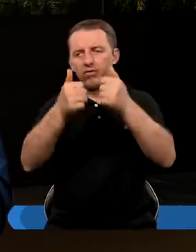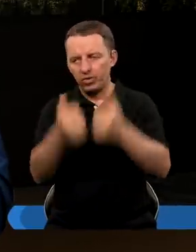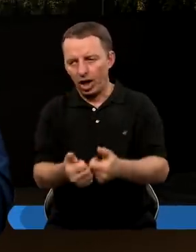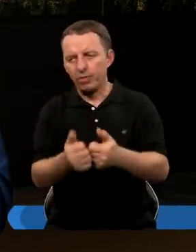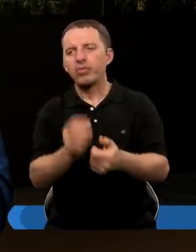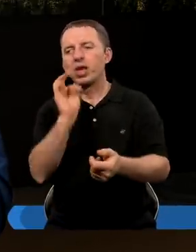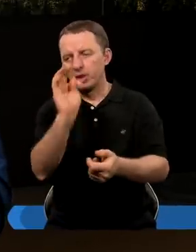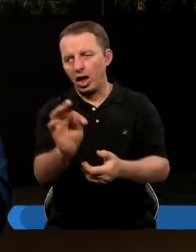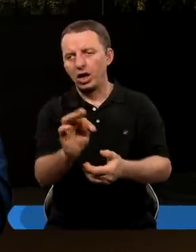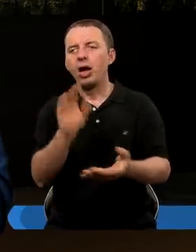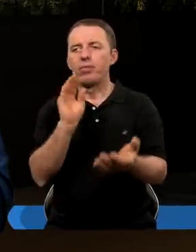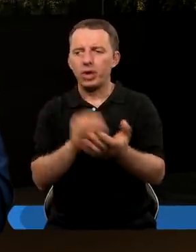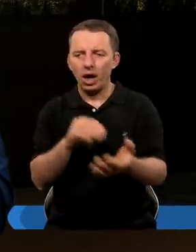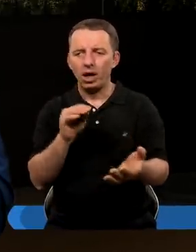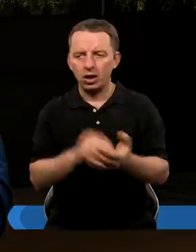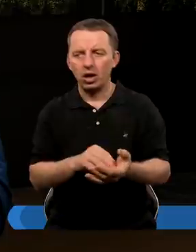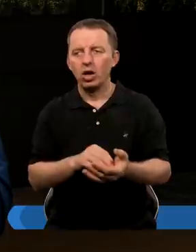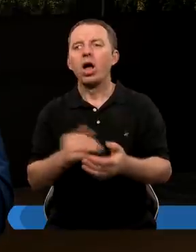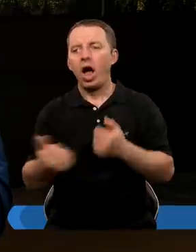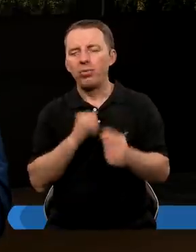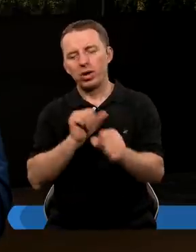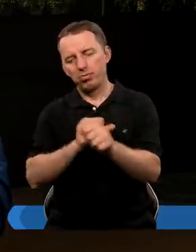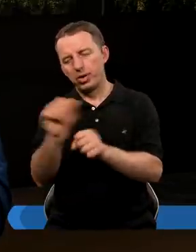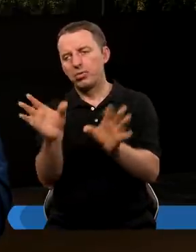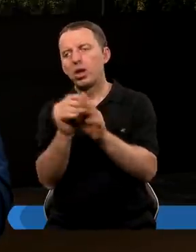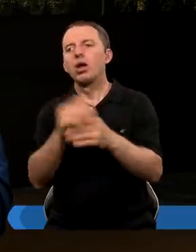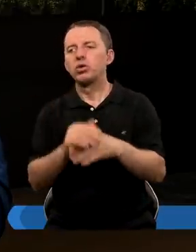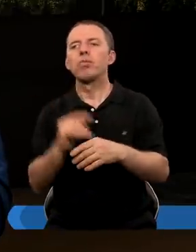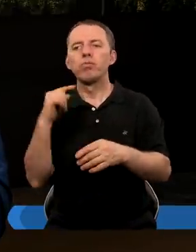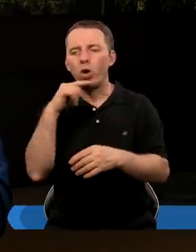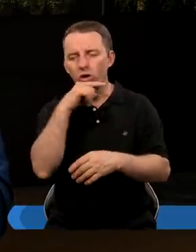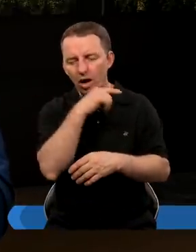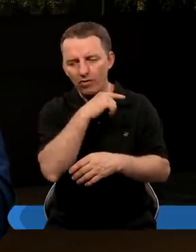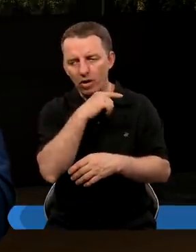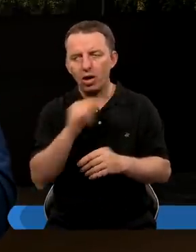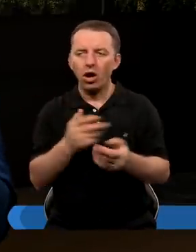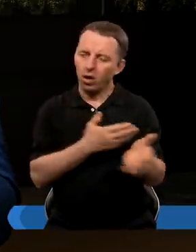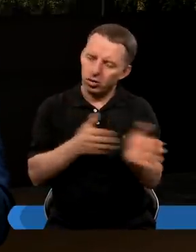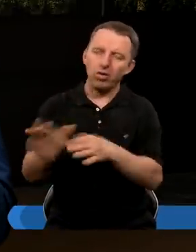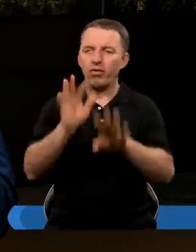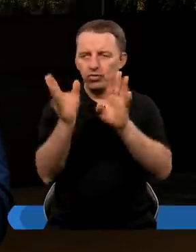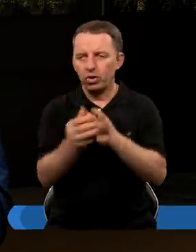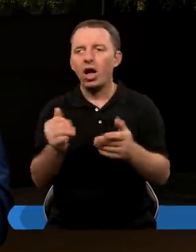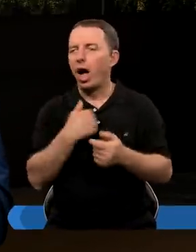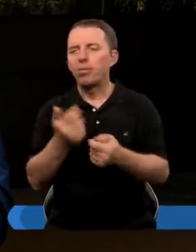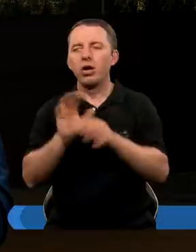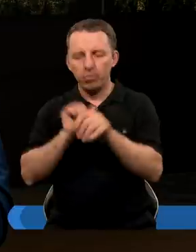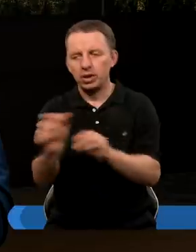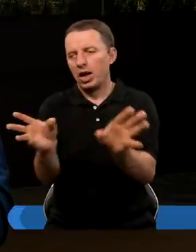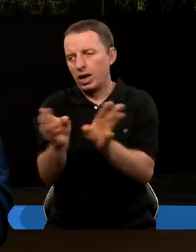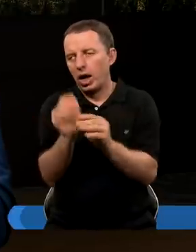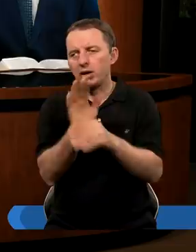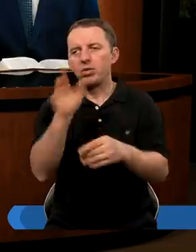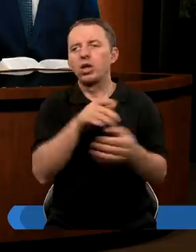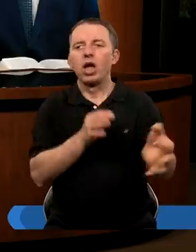stanie tak ryzykować czasami, żeby być z Bogiem? Czy potrafię naprawdę oddalić wszystko w moim życiu, tylko żeby zostać